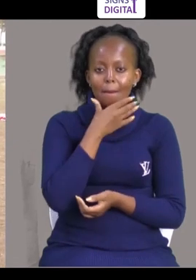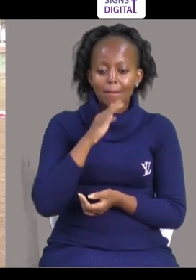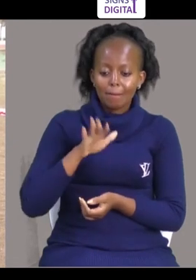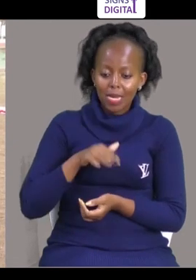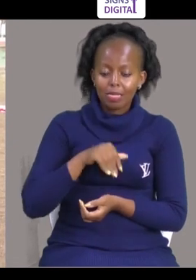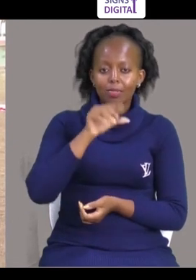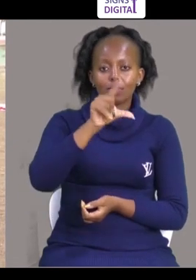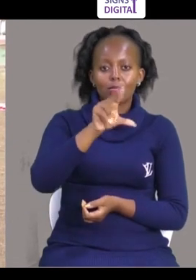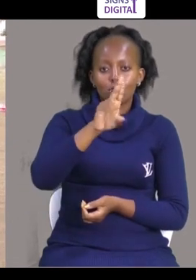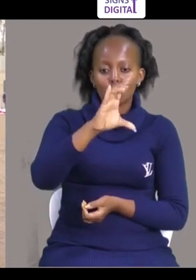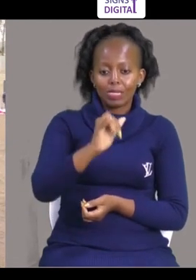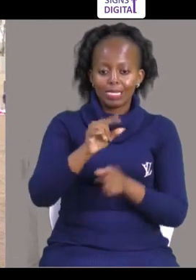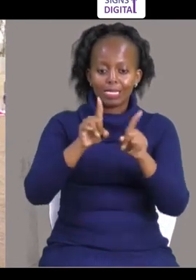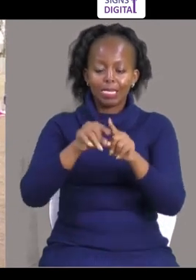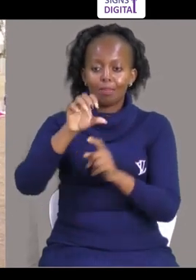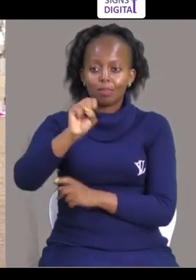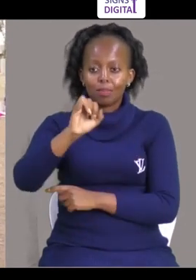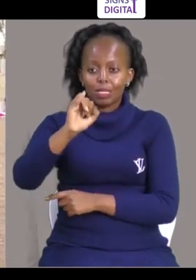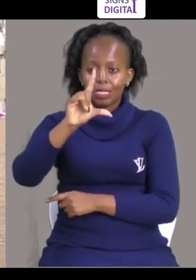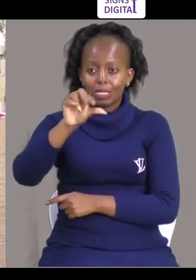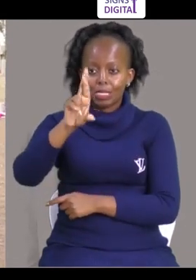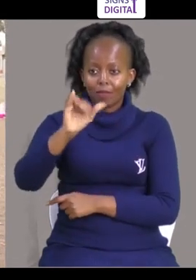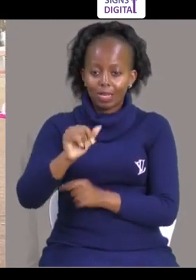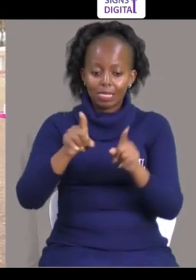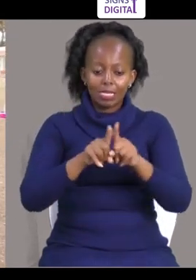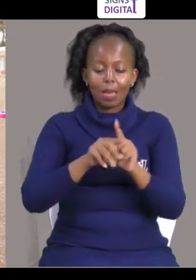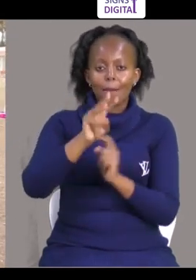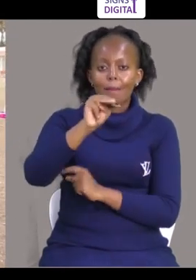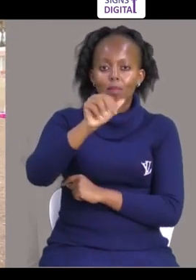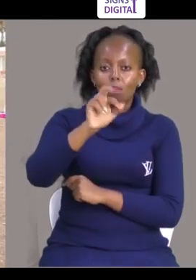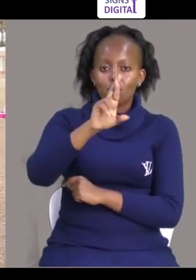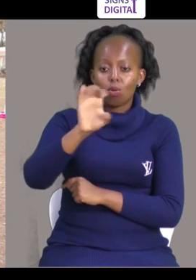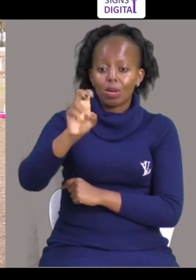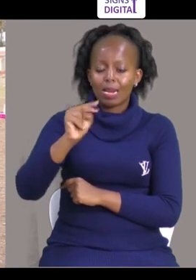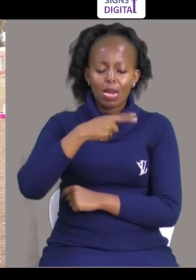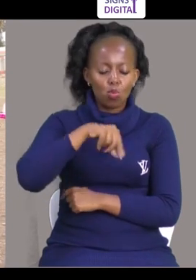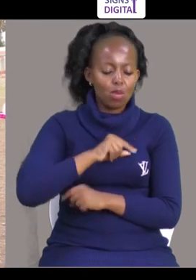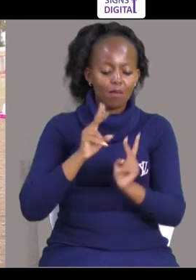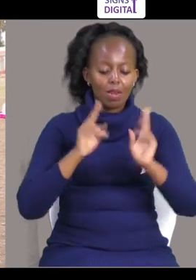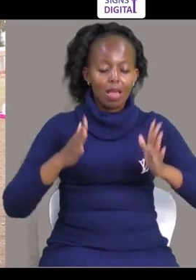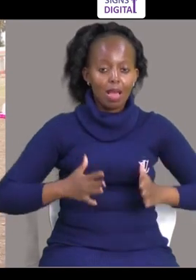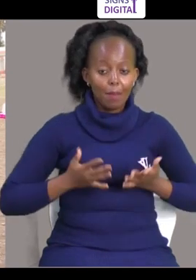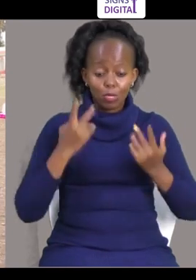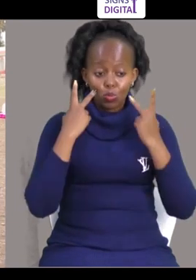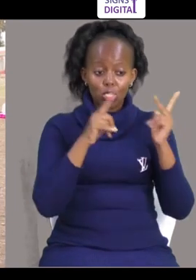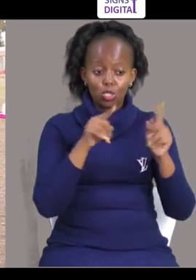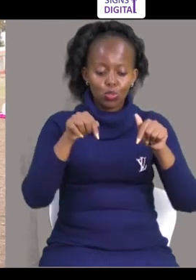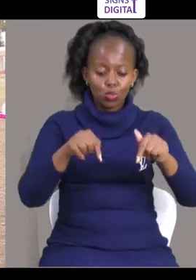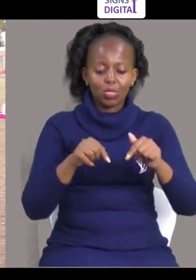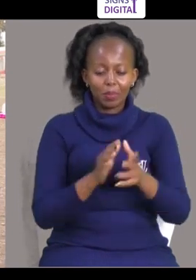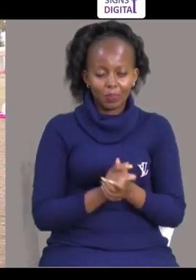mwaba Miss Lucy Miss Sylvia Na mwingine vale Miss Boris Na